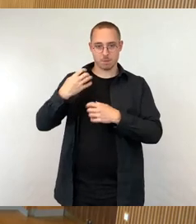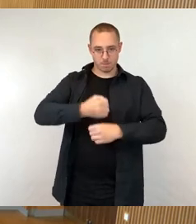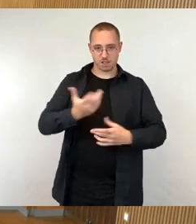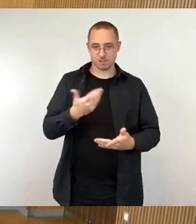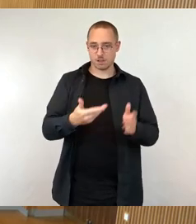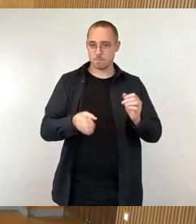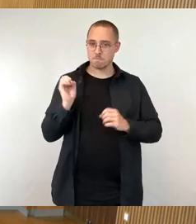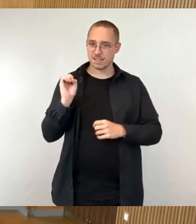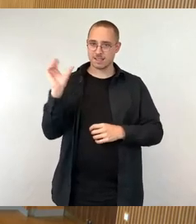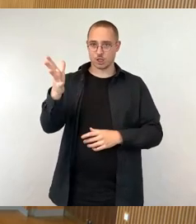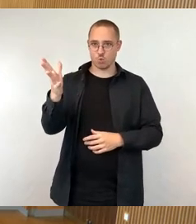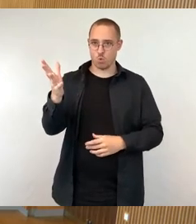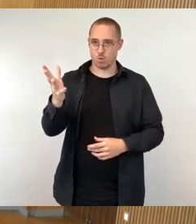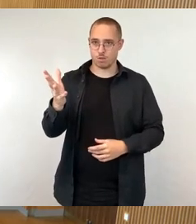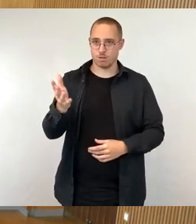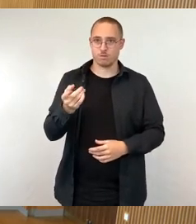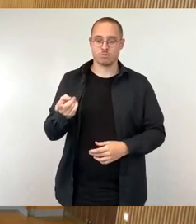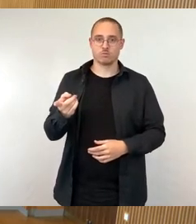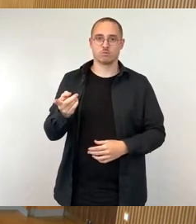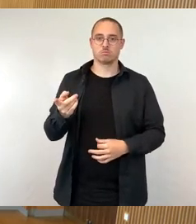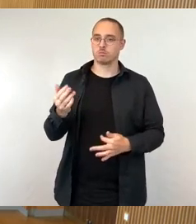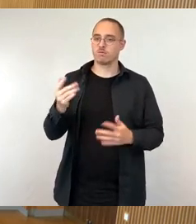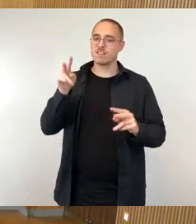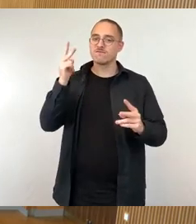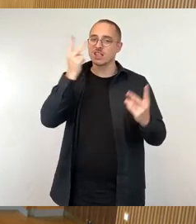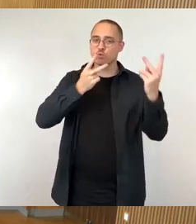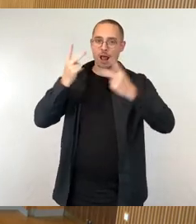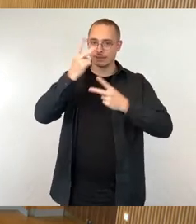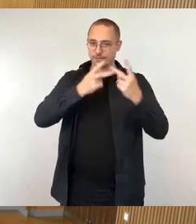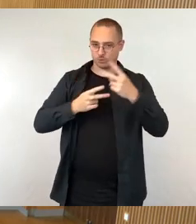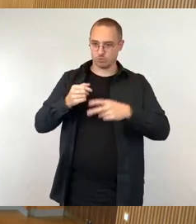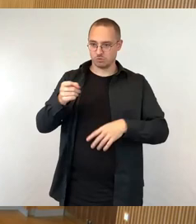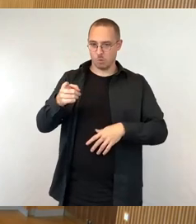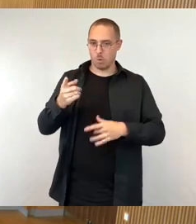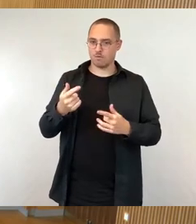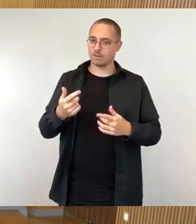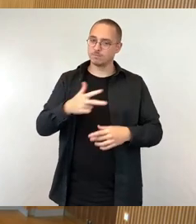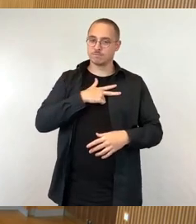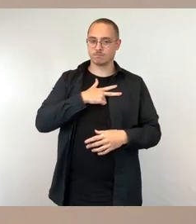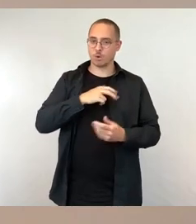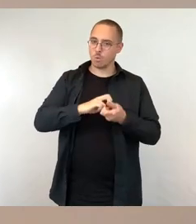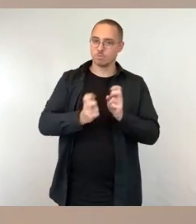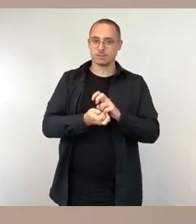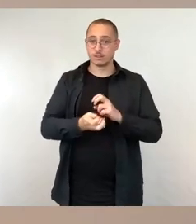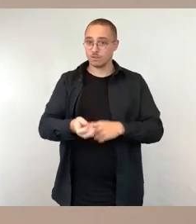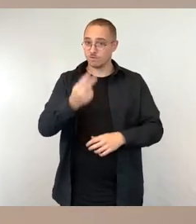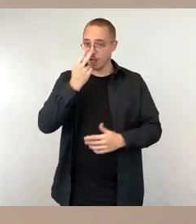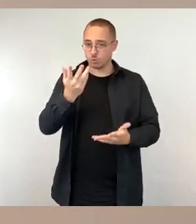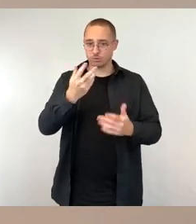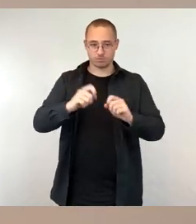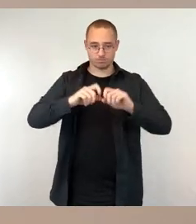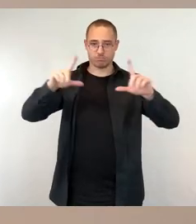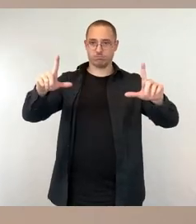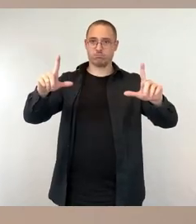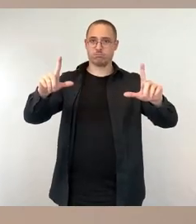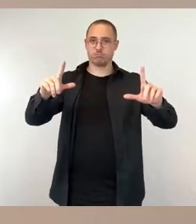Realisierungsvorschlages des Landschaftsarchitekturbüros. Und ich will noch voranstellen, Herr